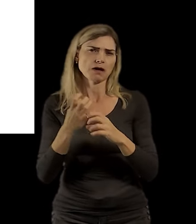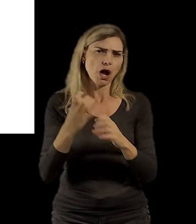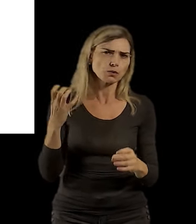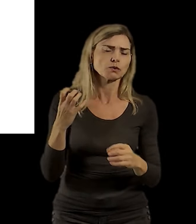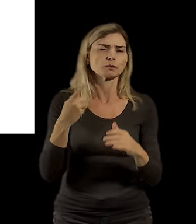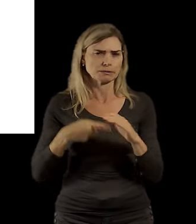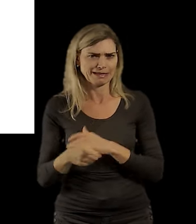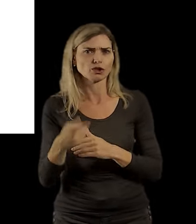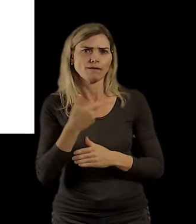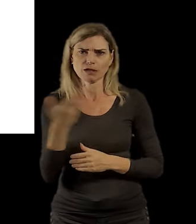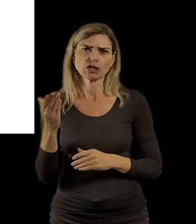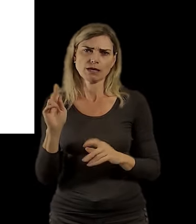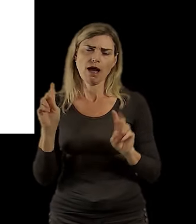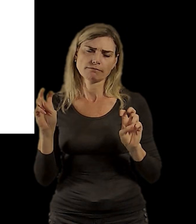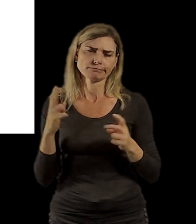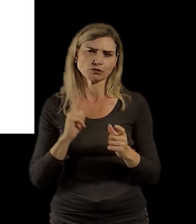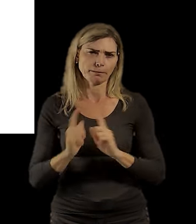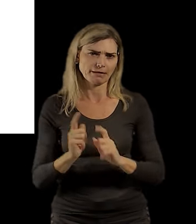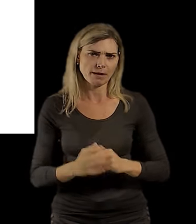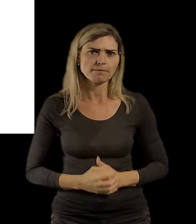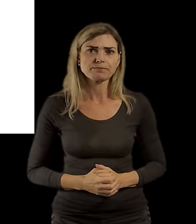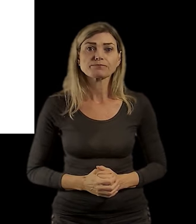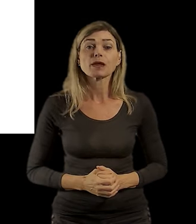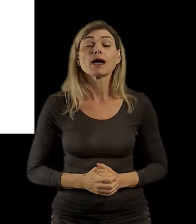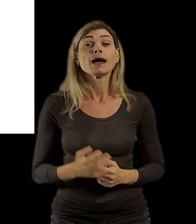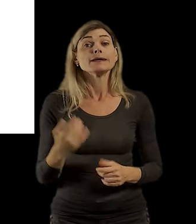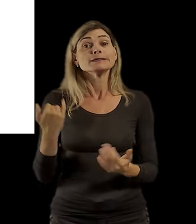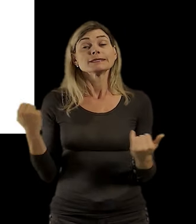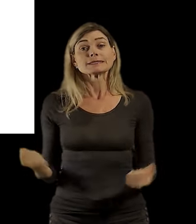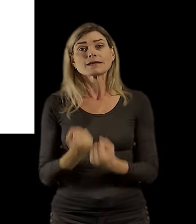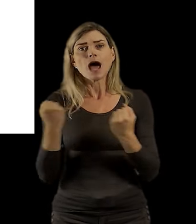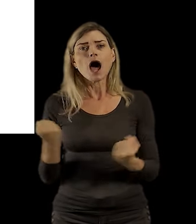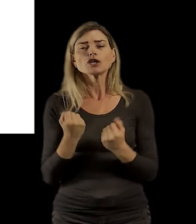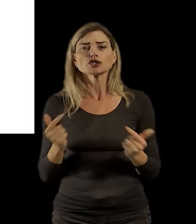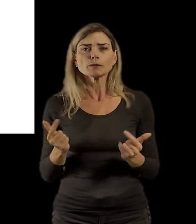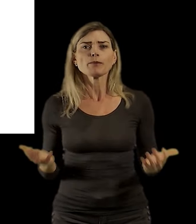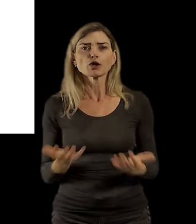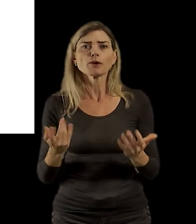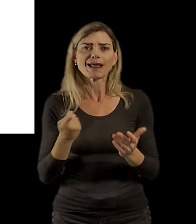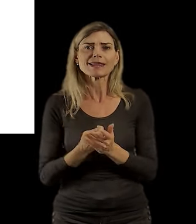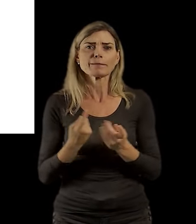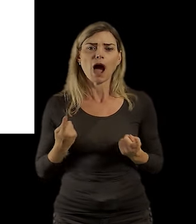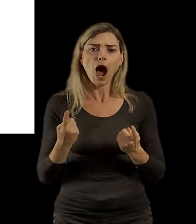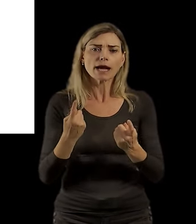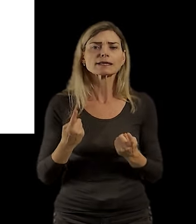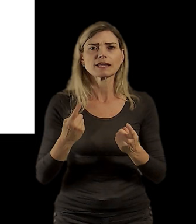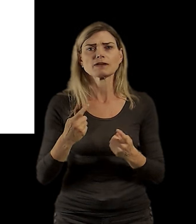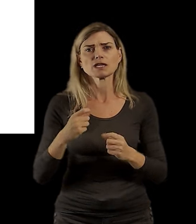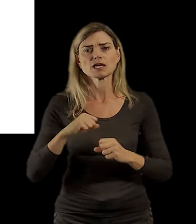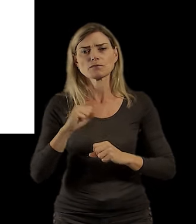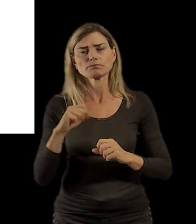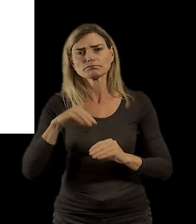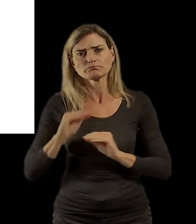To, co my se snažíme dlouhodobě, je dávat velkorýsejší prostor té takzvané aktivní mobilitě, to znamená, tady je příklad, řekněme,